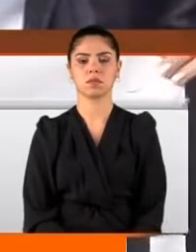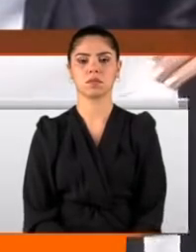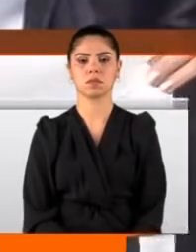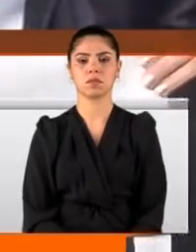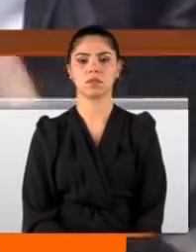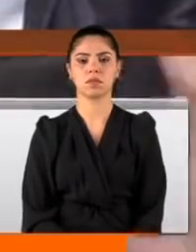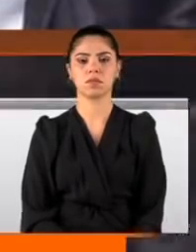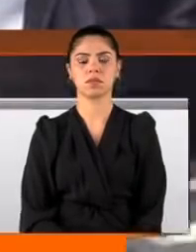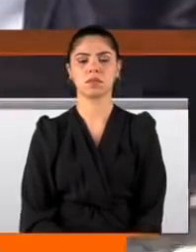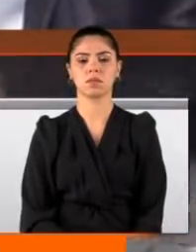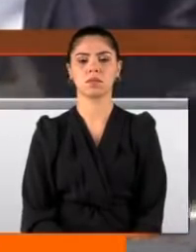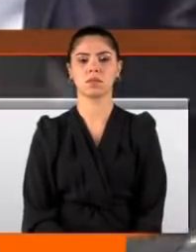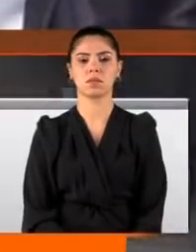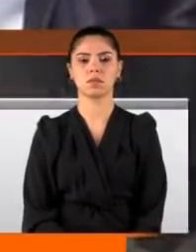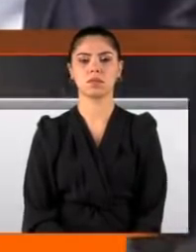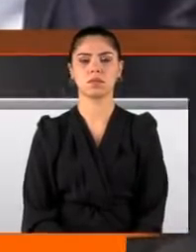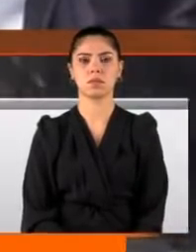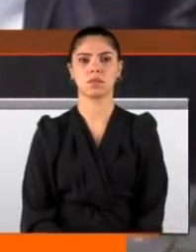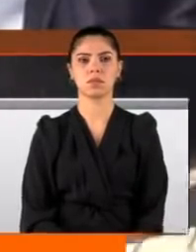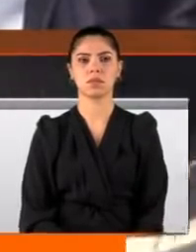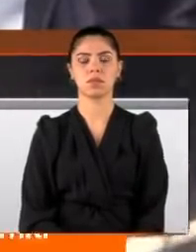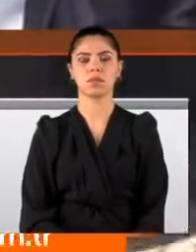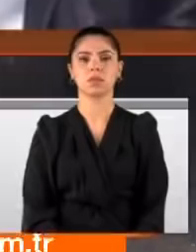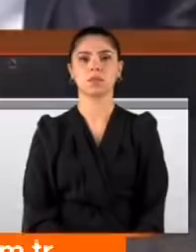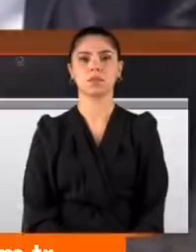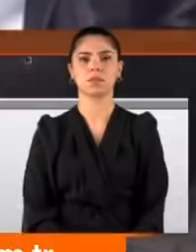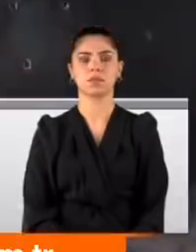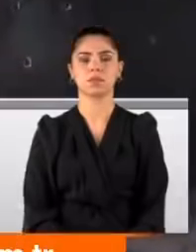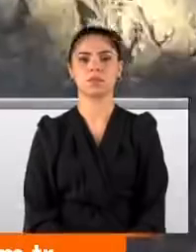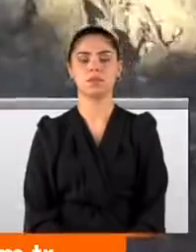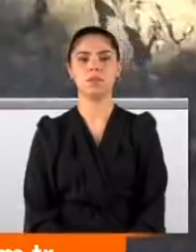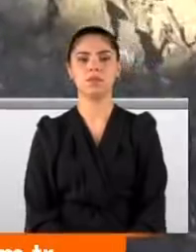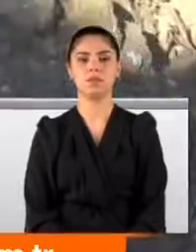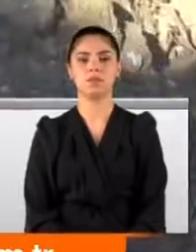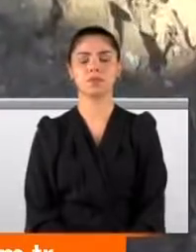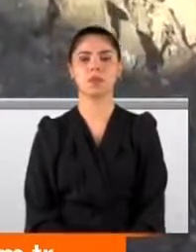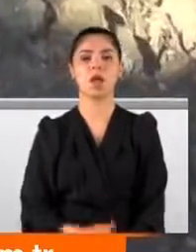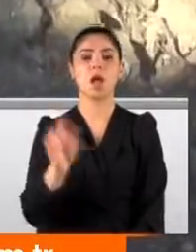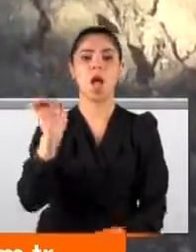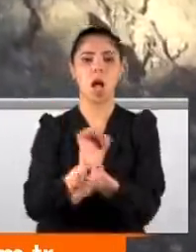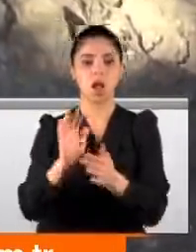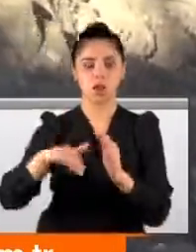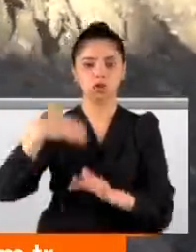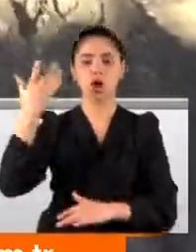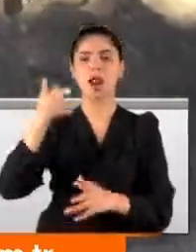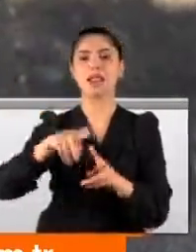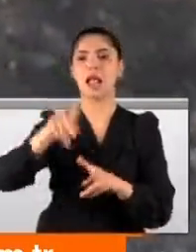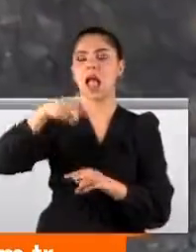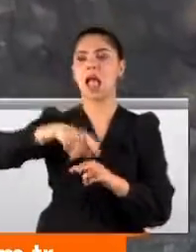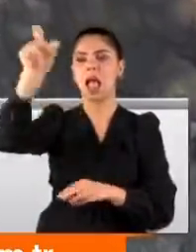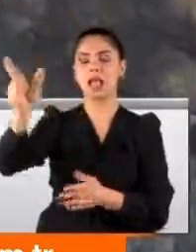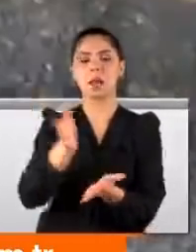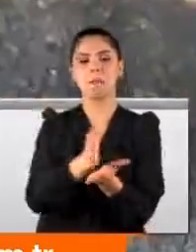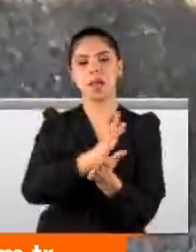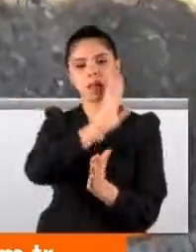izin vermeyeceğiz. Esra'ya, hızlarına, eyyazlar olsun. Acılı aile daha sonra Esra Yıldız'ın mezarının